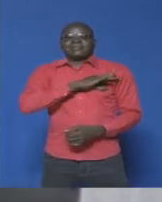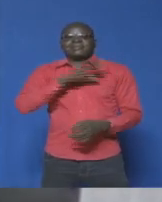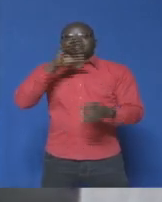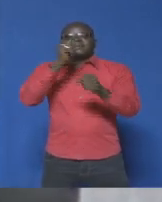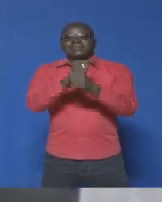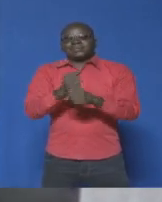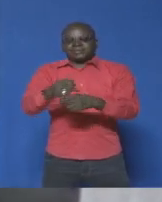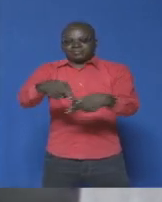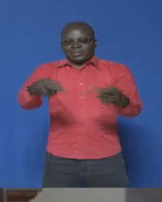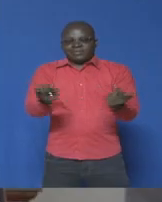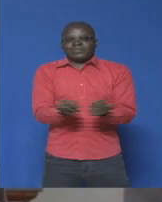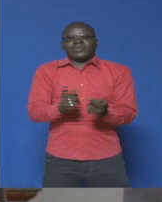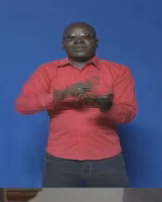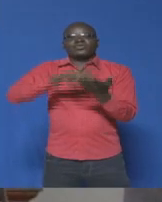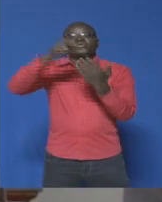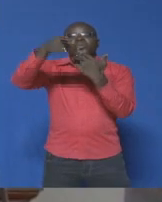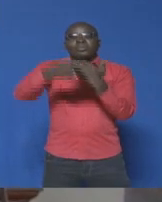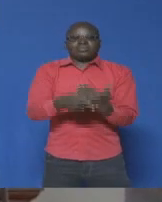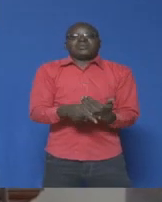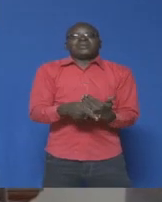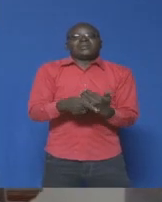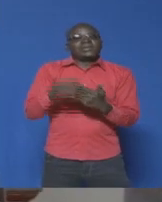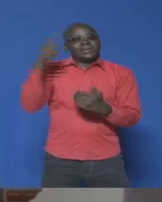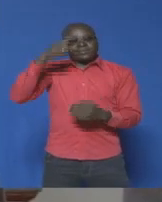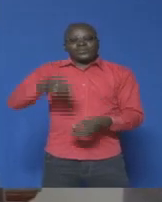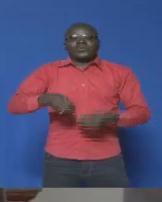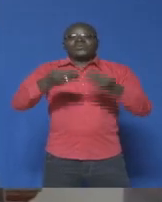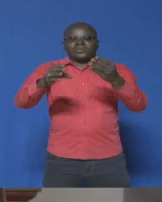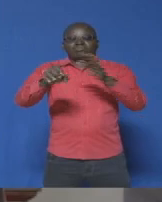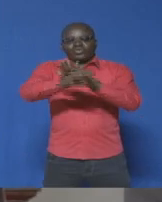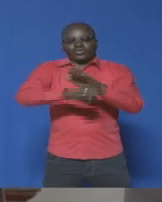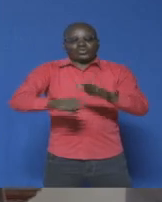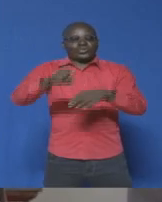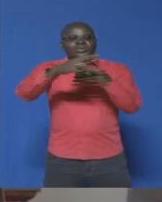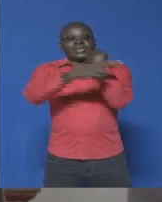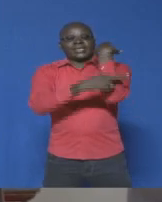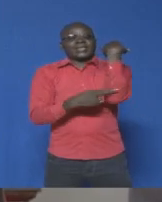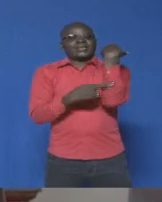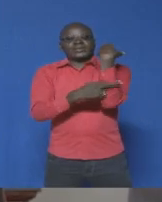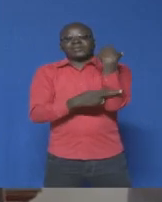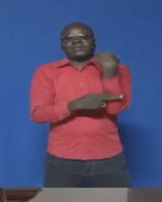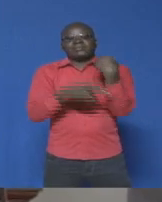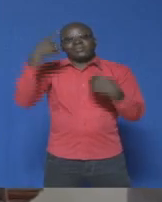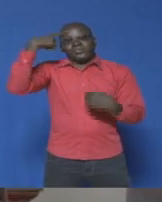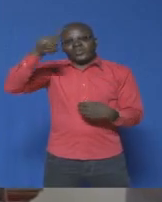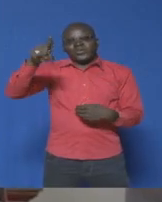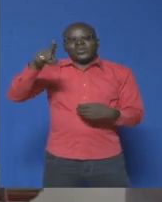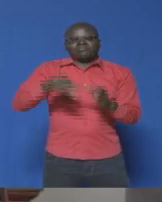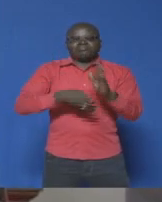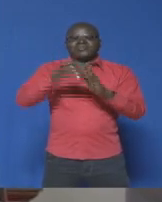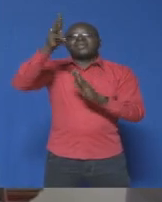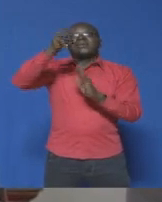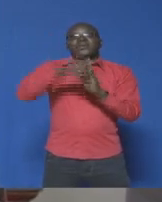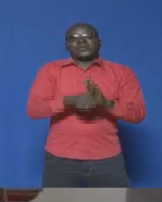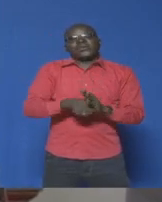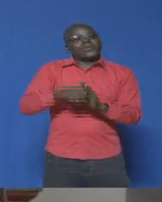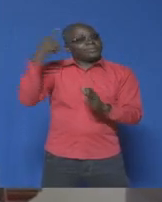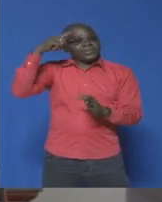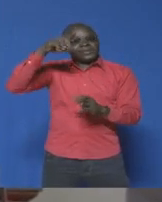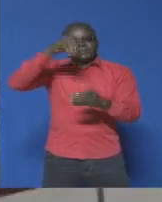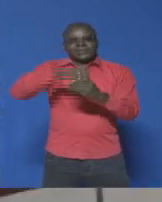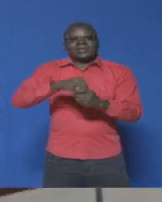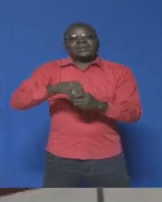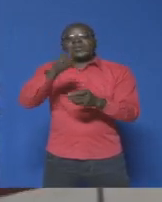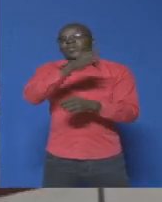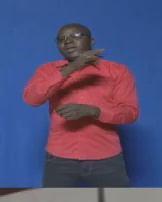d'un projet structurant, à vocation sous-régionale, pour ne développer pas les états privés ivoiriens et burkinabés.